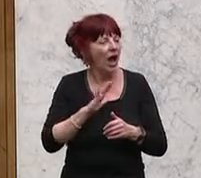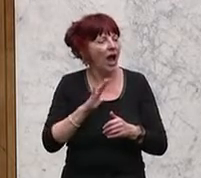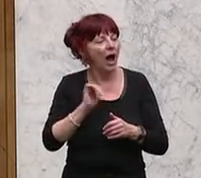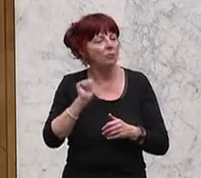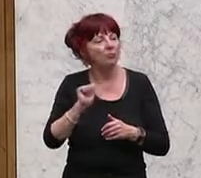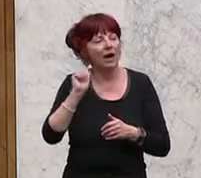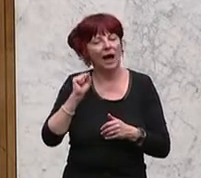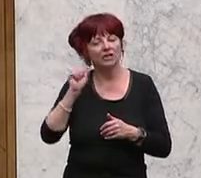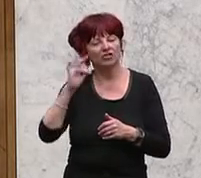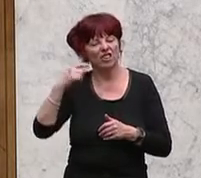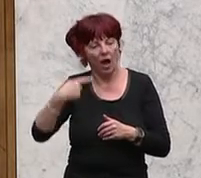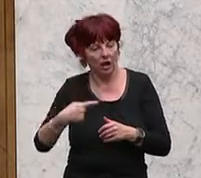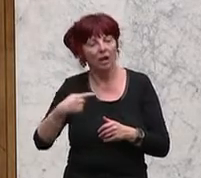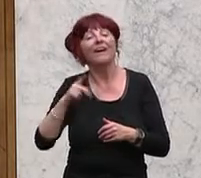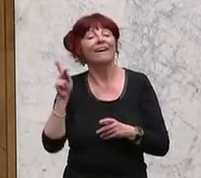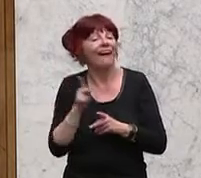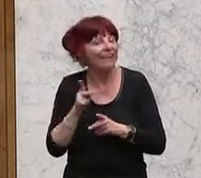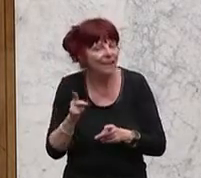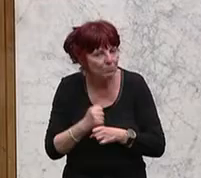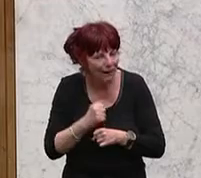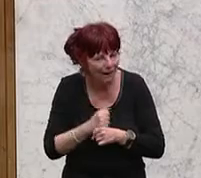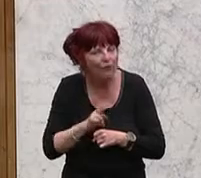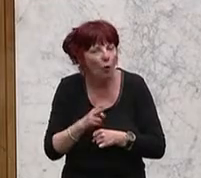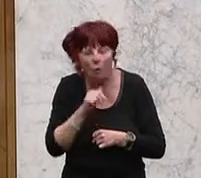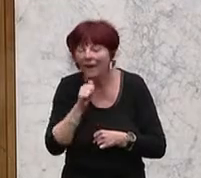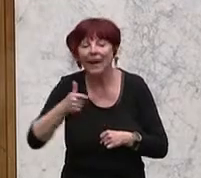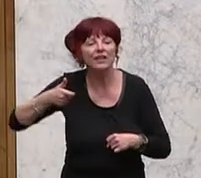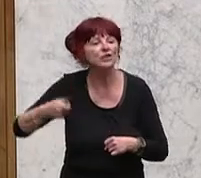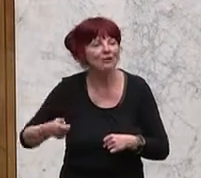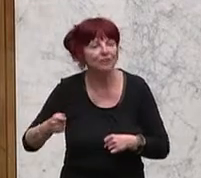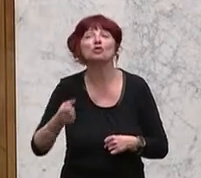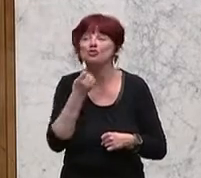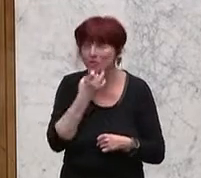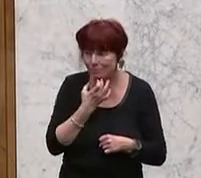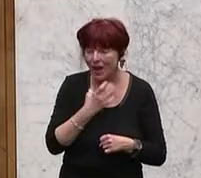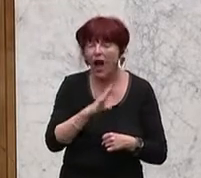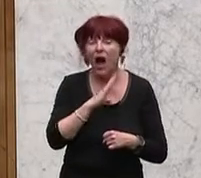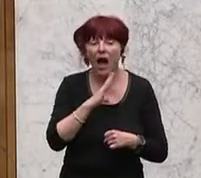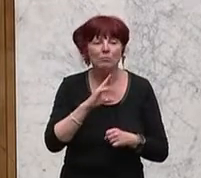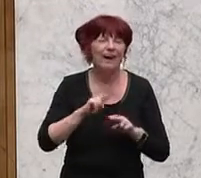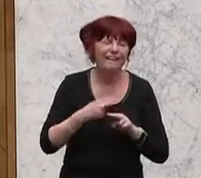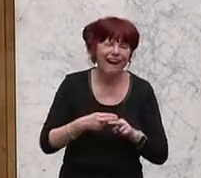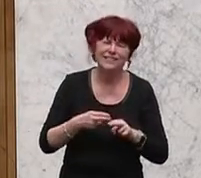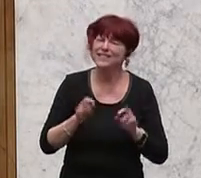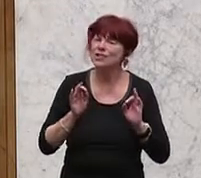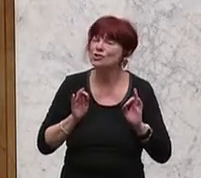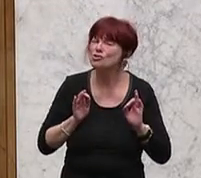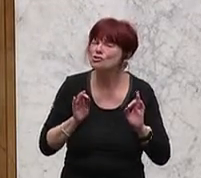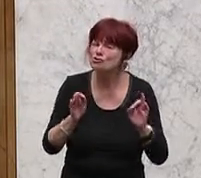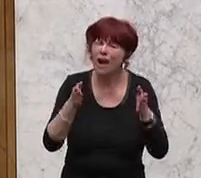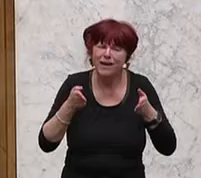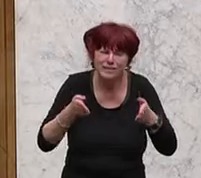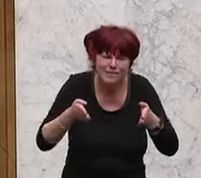haben ja keine Schaffner. Richtig. Aber sie haben was anderes. Sie haben auf dem gesamten Straßennetz jene